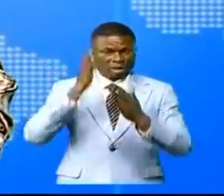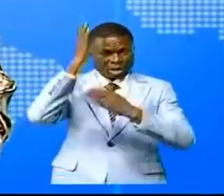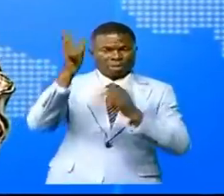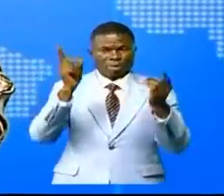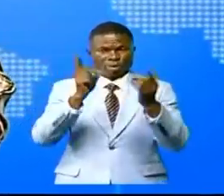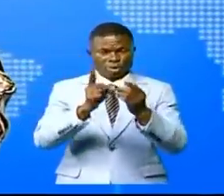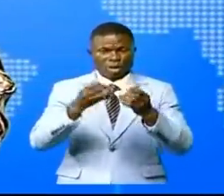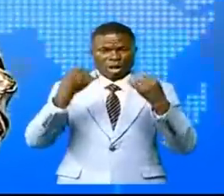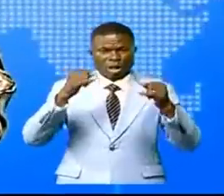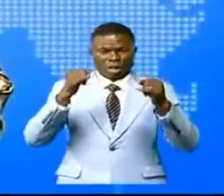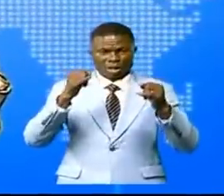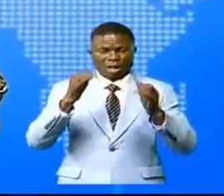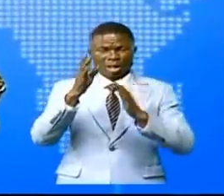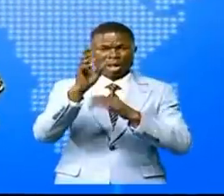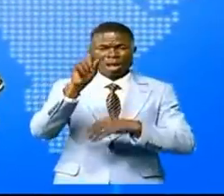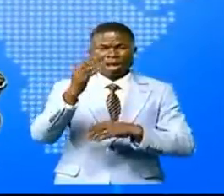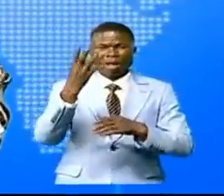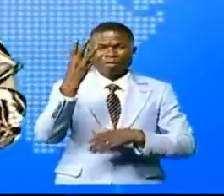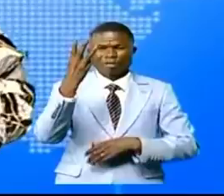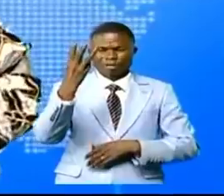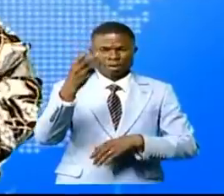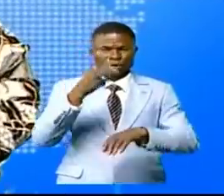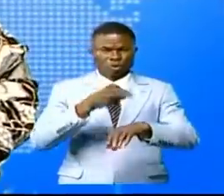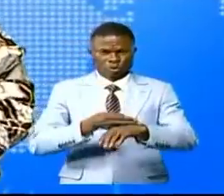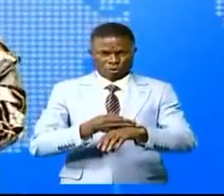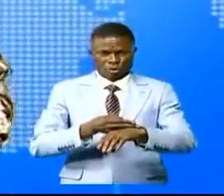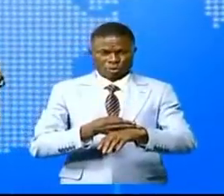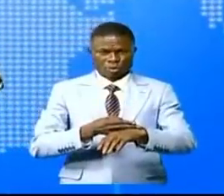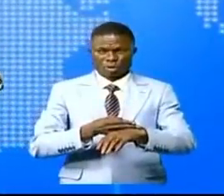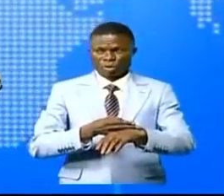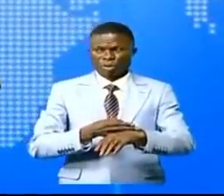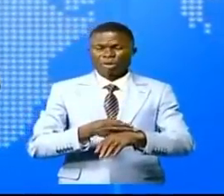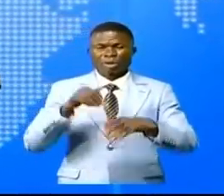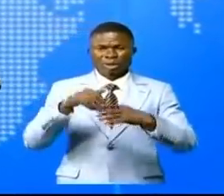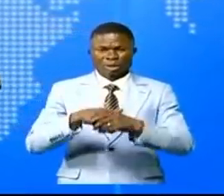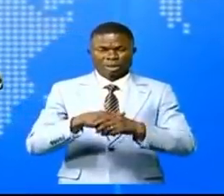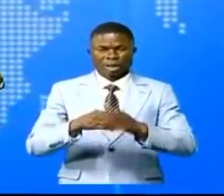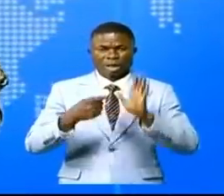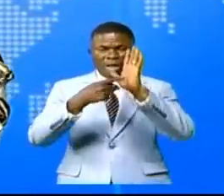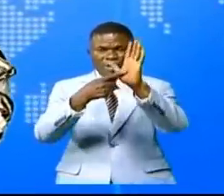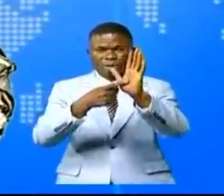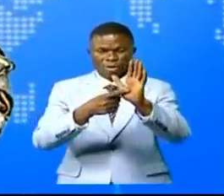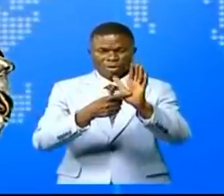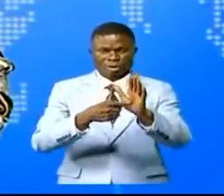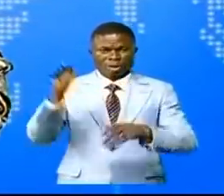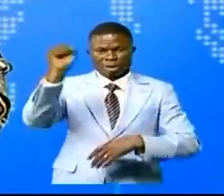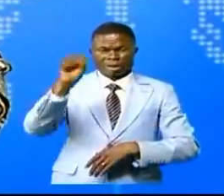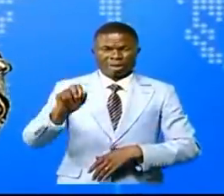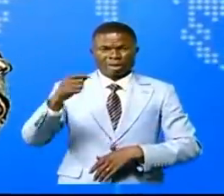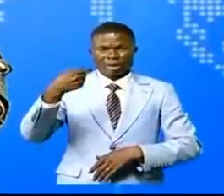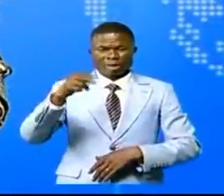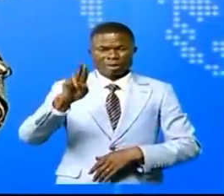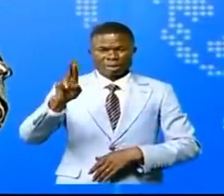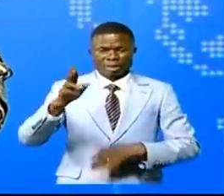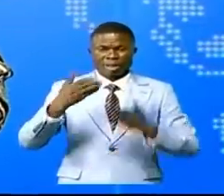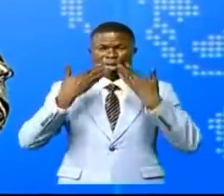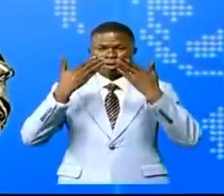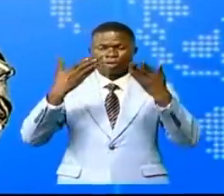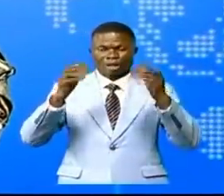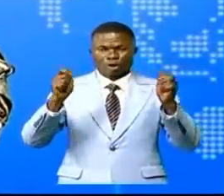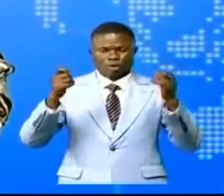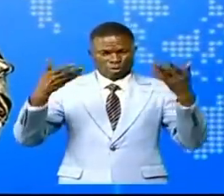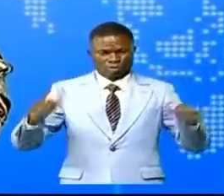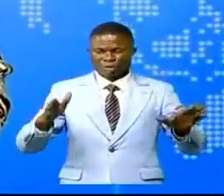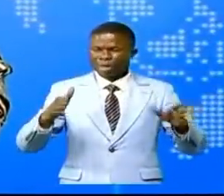avec l'actualité sur l'RTNC c'est donc à 23h dans une présentation de Serge Merle-Mata fin de cette édition d